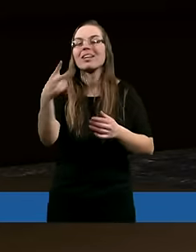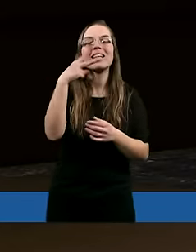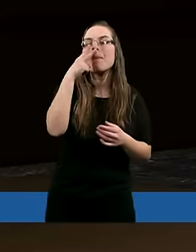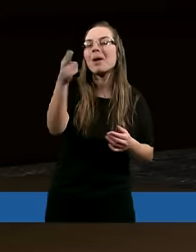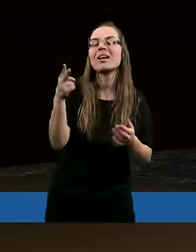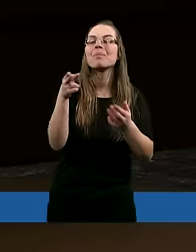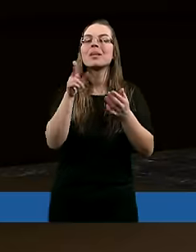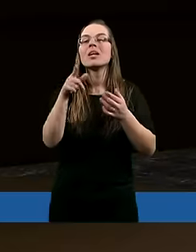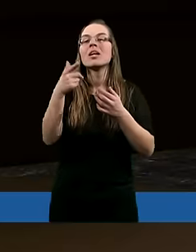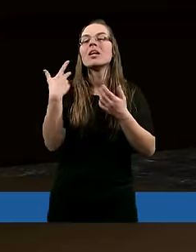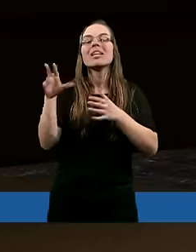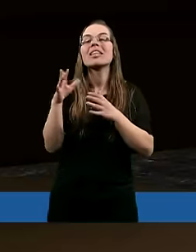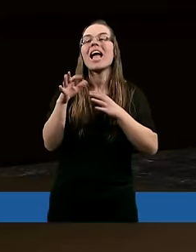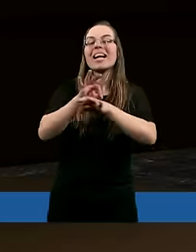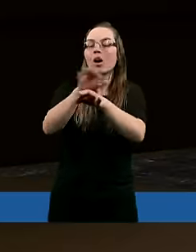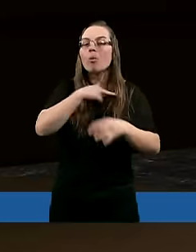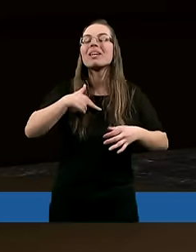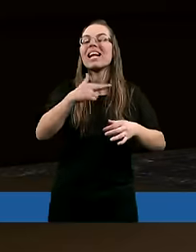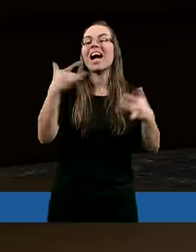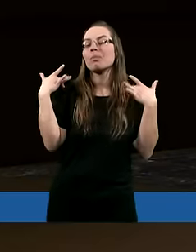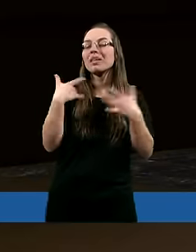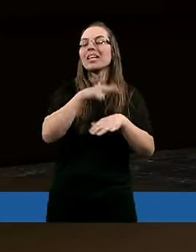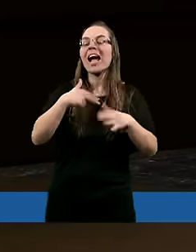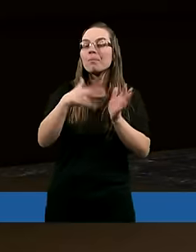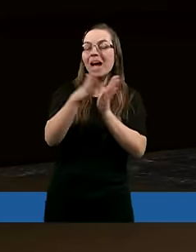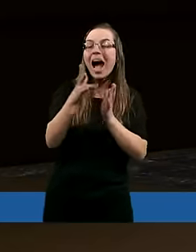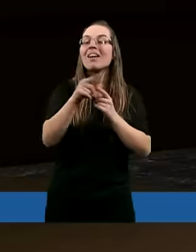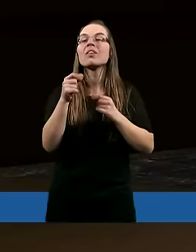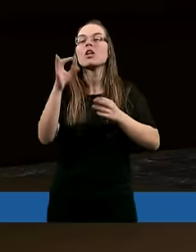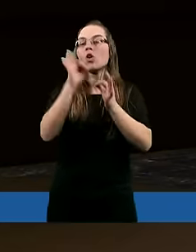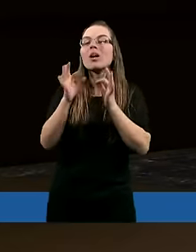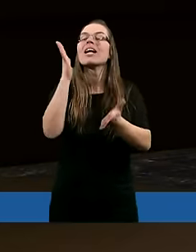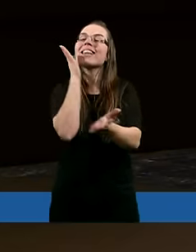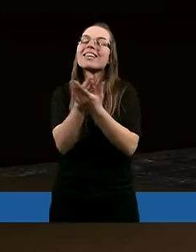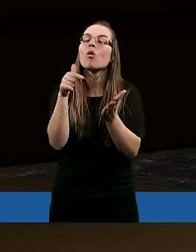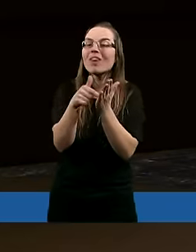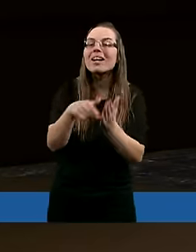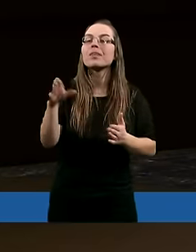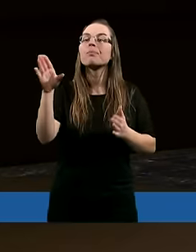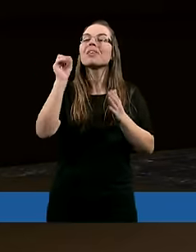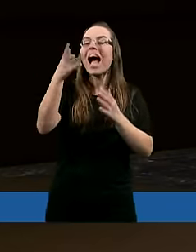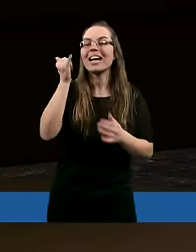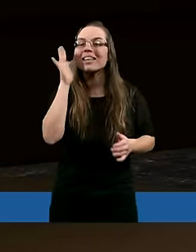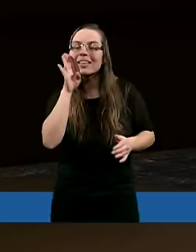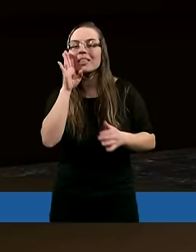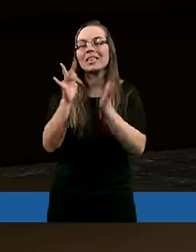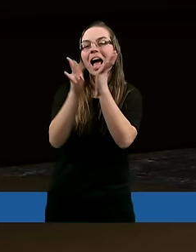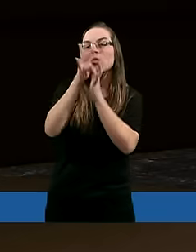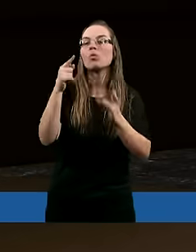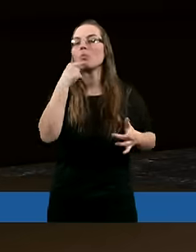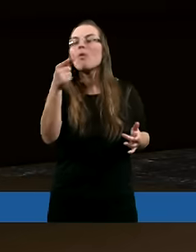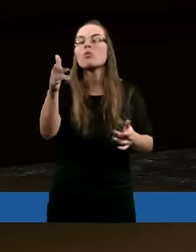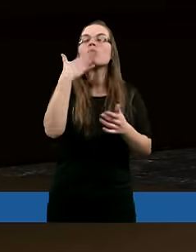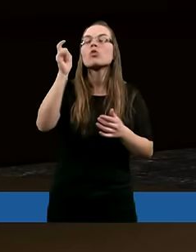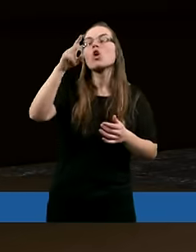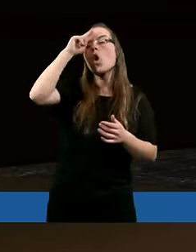na, nie kierujemy się naszym grzesznym charakterem i jakże niedoskonałym, tylko właśnie tak jak Pan Jezus mówił, że mówię wam